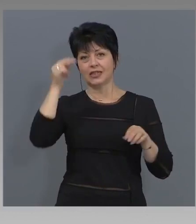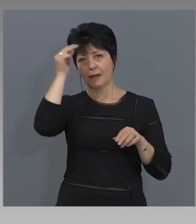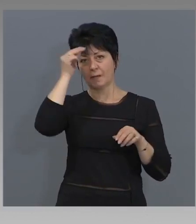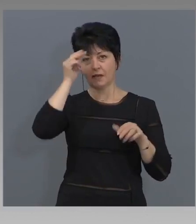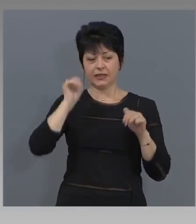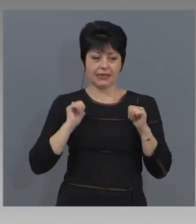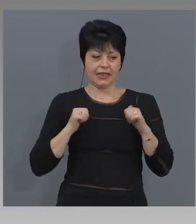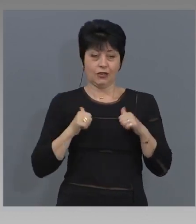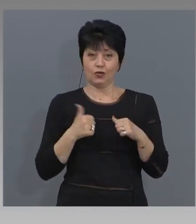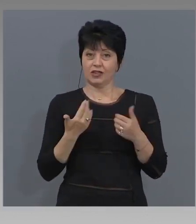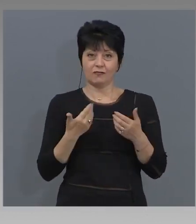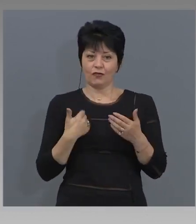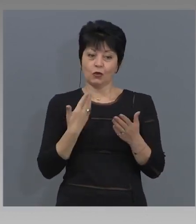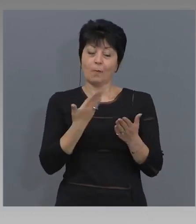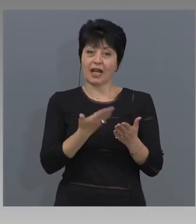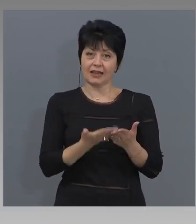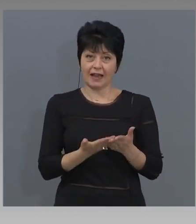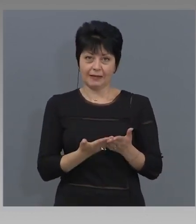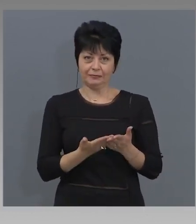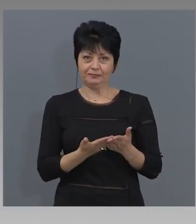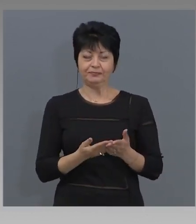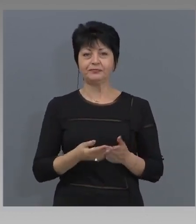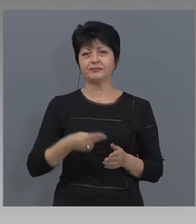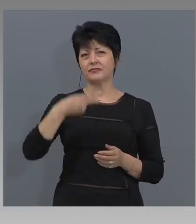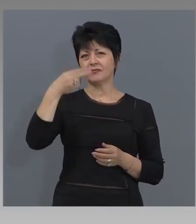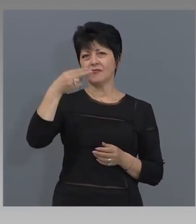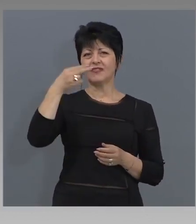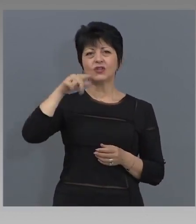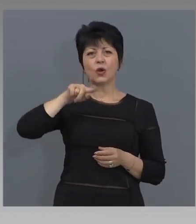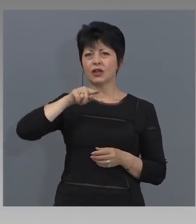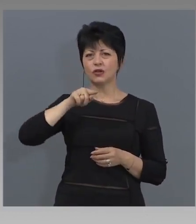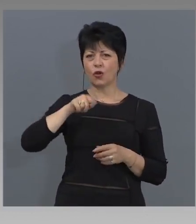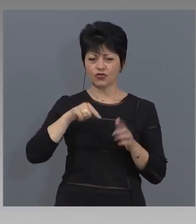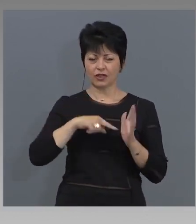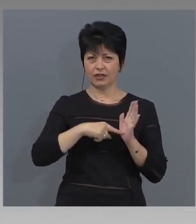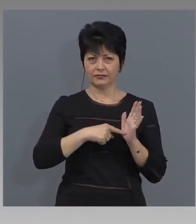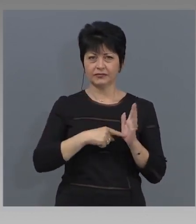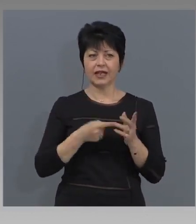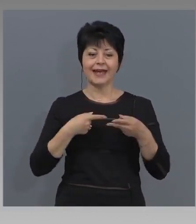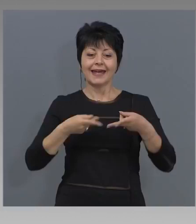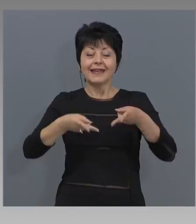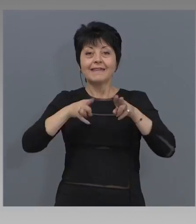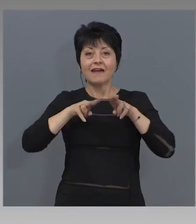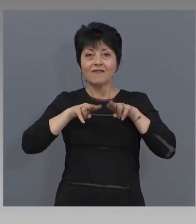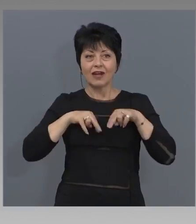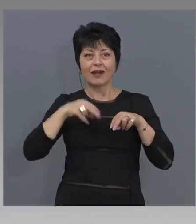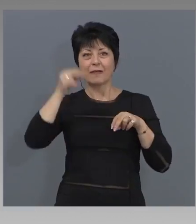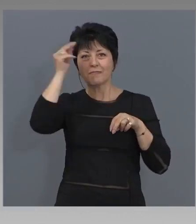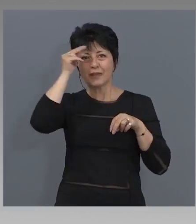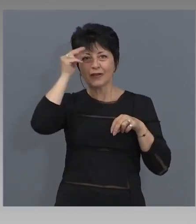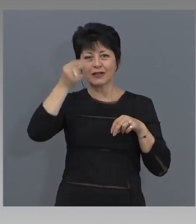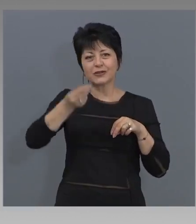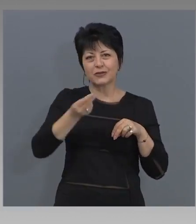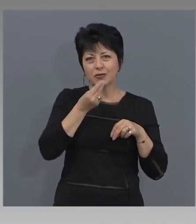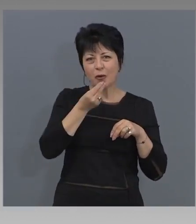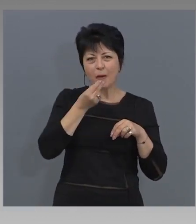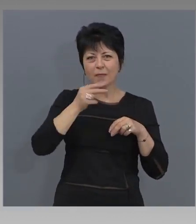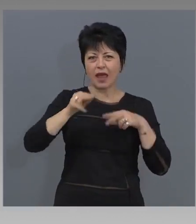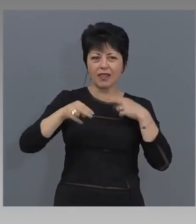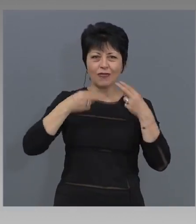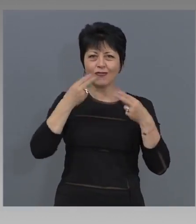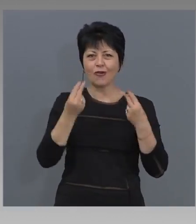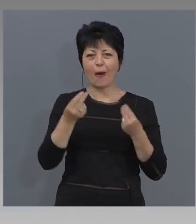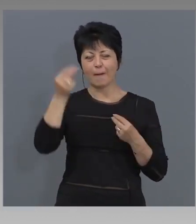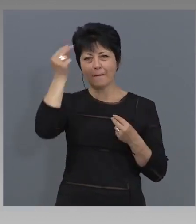предлага. Втора точка от тази програма е да върнем българското меню и да върнем българските